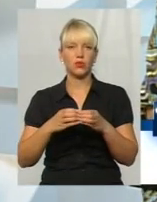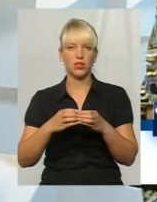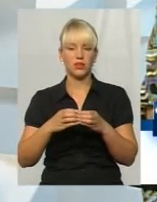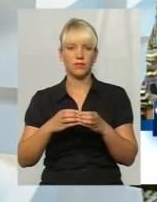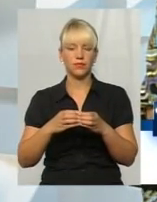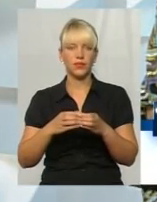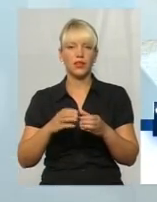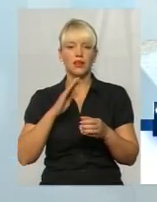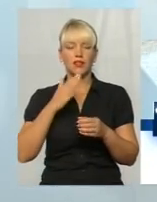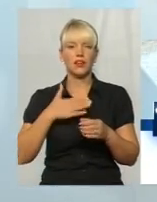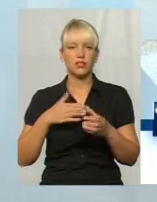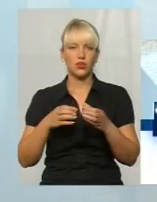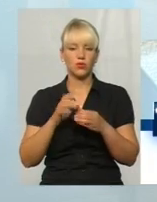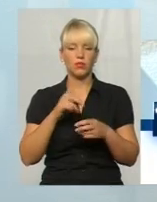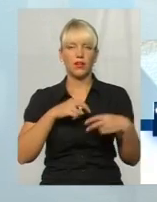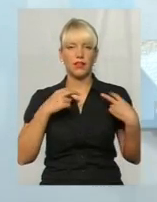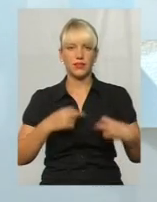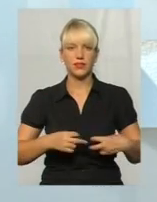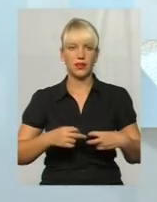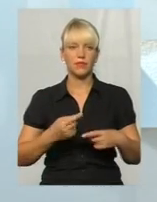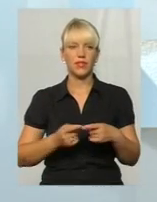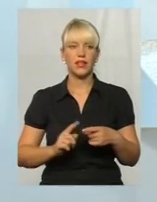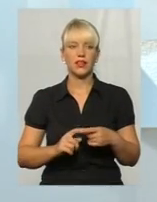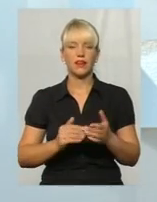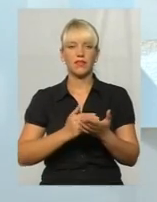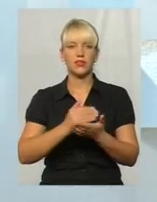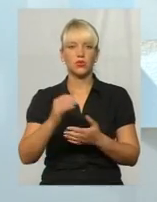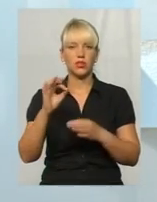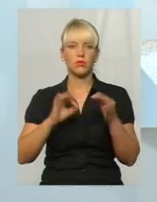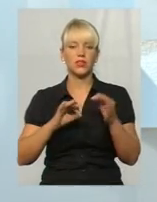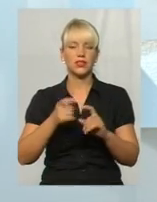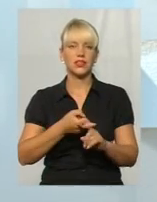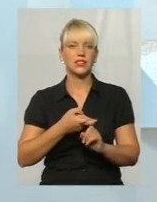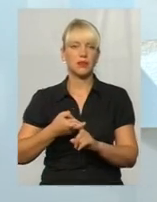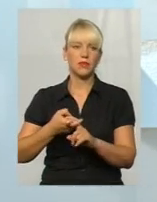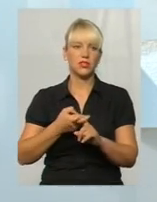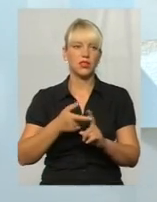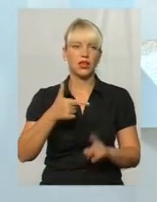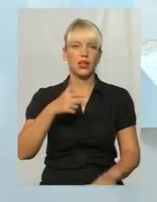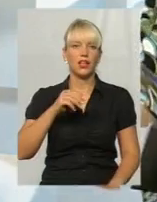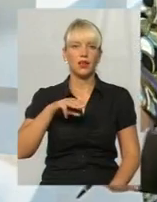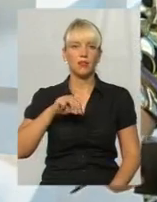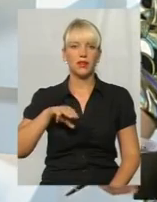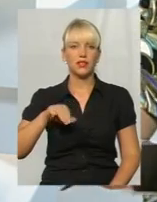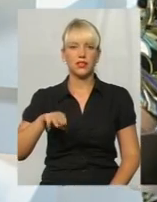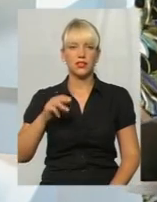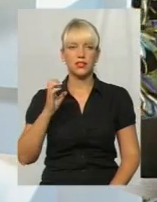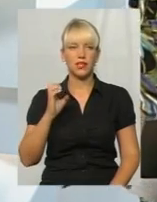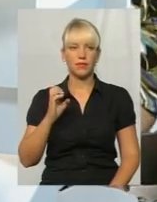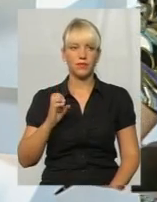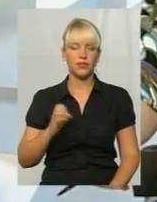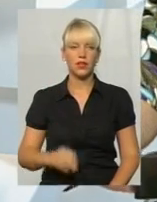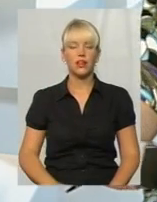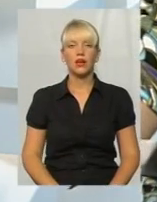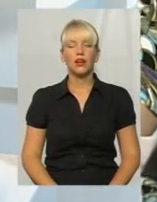наша група риска – це дуже високий процент зараження гепатитом С. Шановний пані